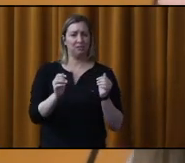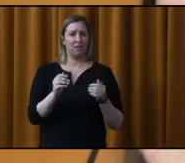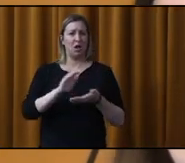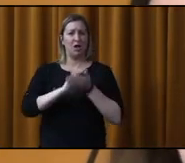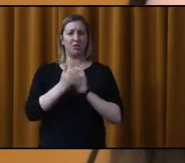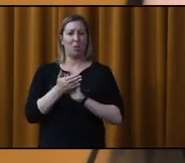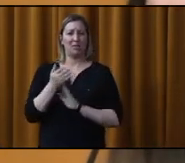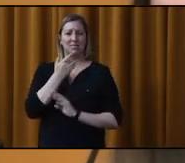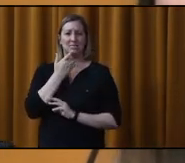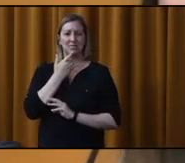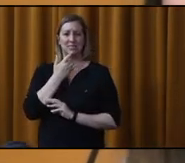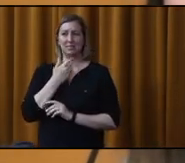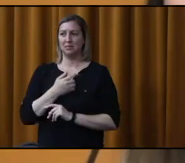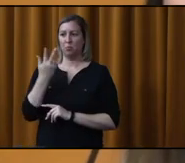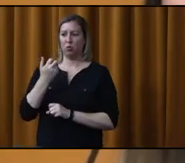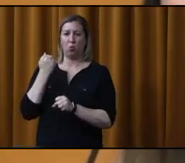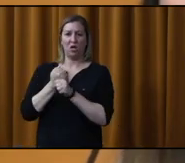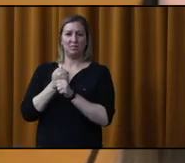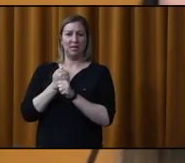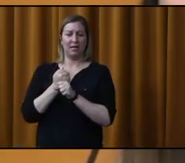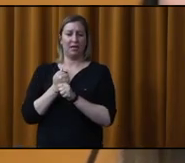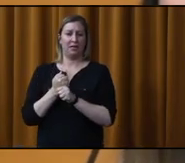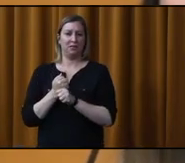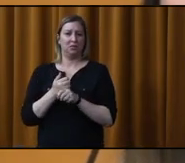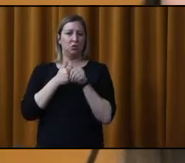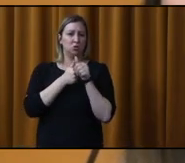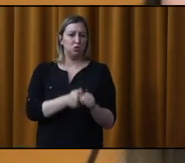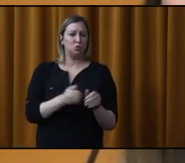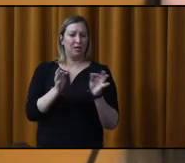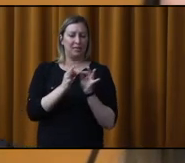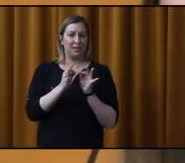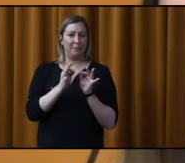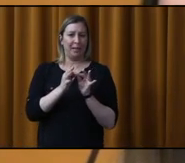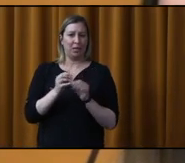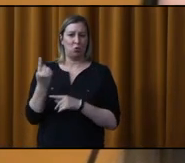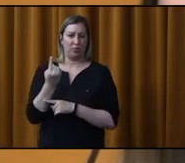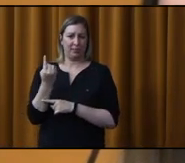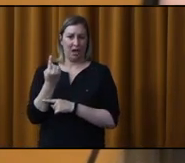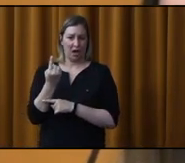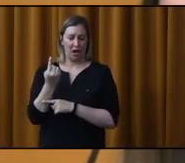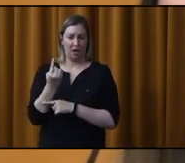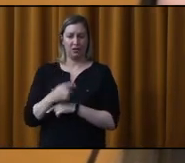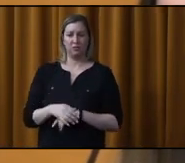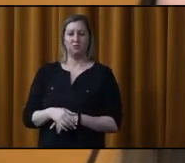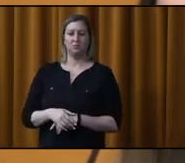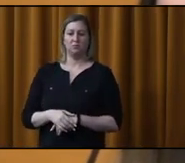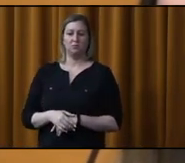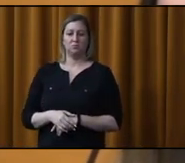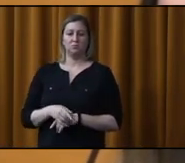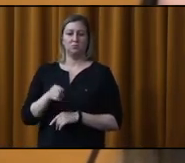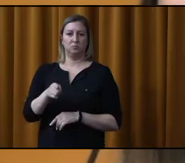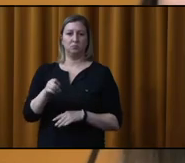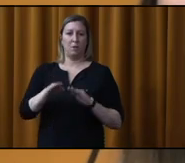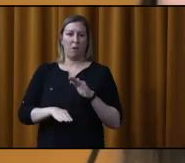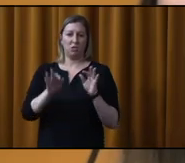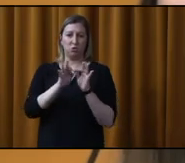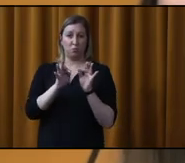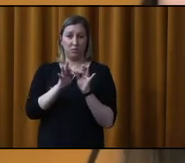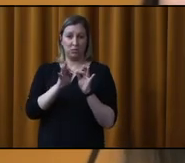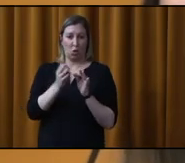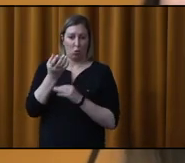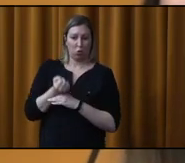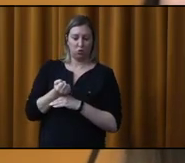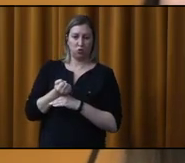suivantes pour trois ans selon les prix unitaires apparaissant au bordereau de soumission, celles-ci étant les plus basses soumissions reçues et